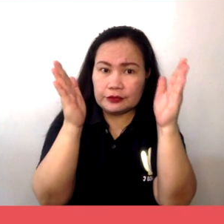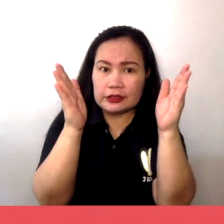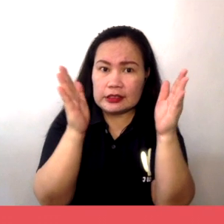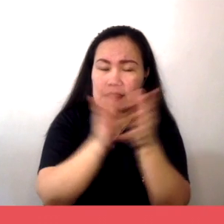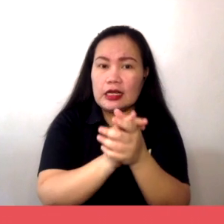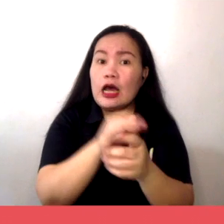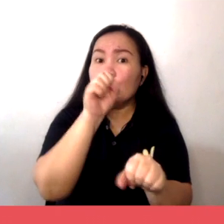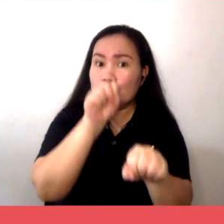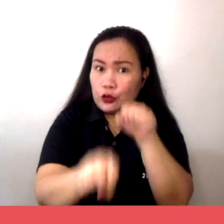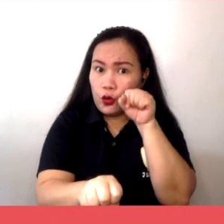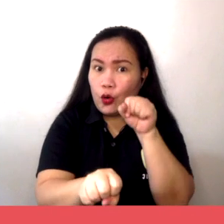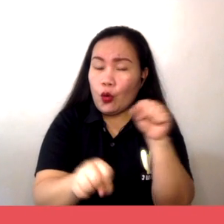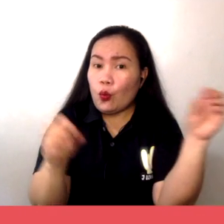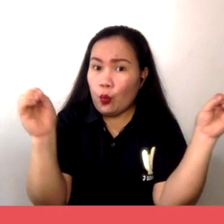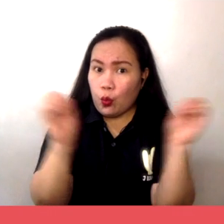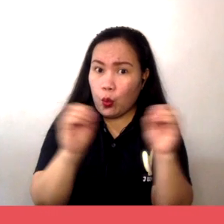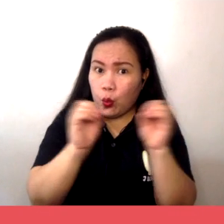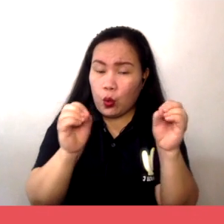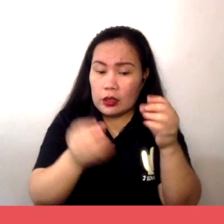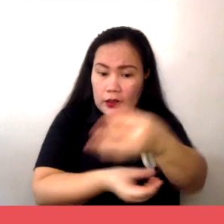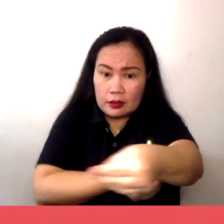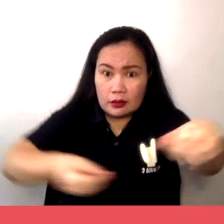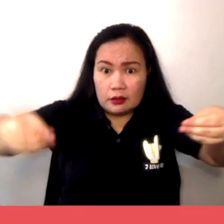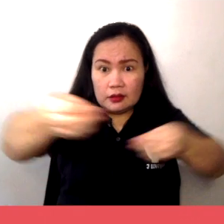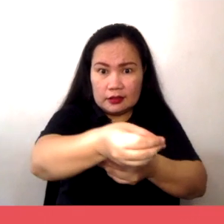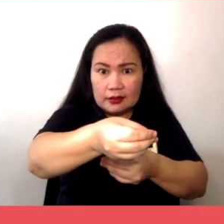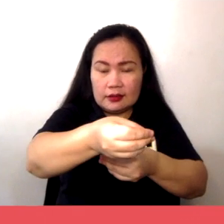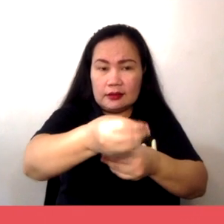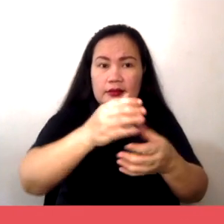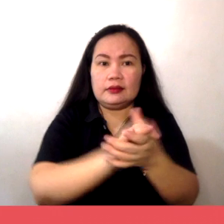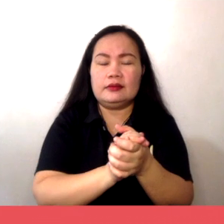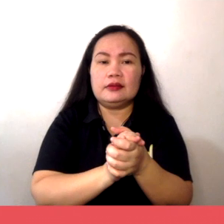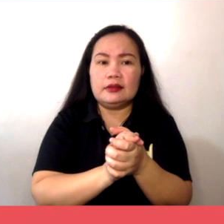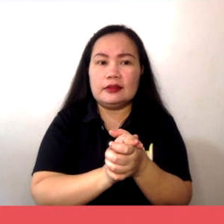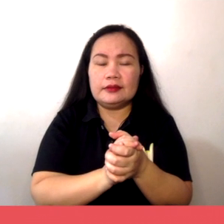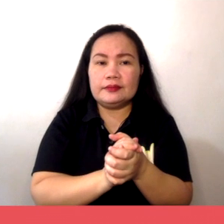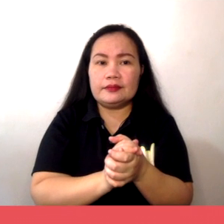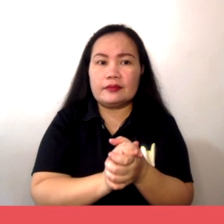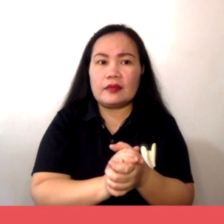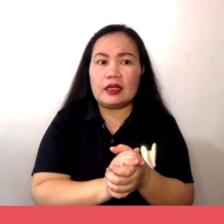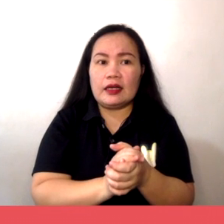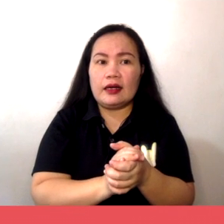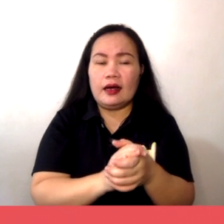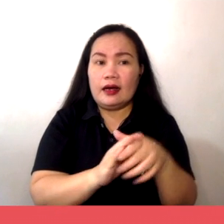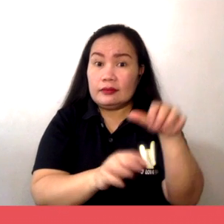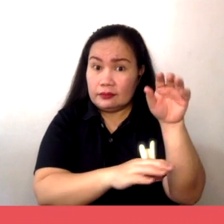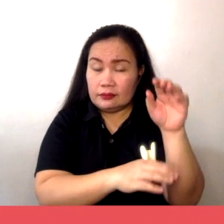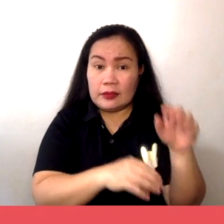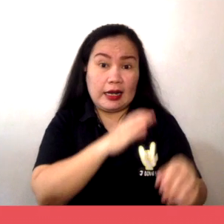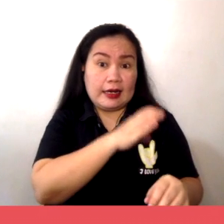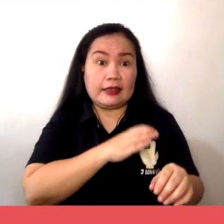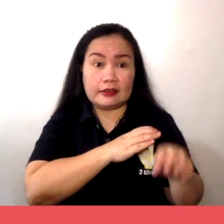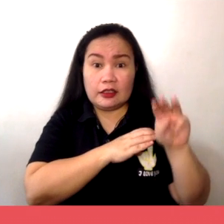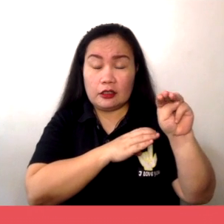nagbibigay servisyo kung kaya't walang pamalit o walang kahalili. Ilan sa mga katangian ng